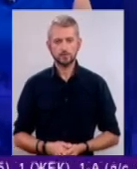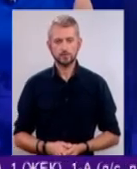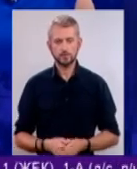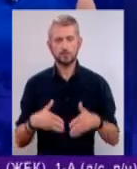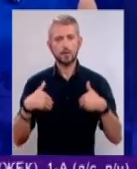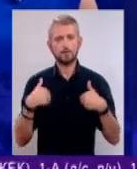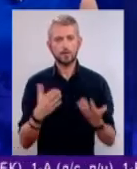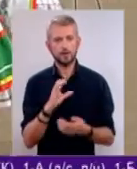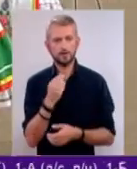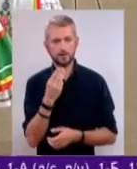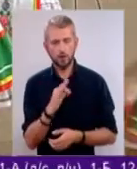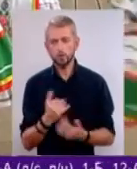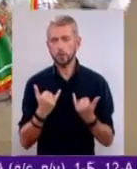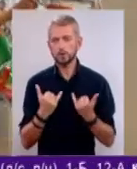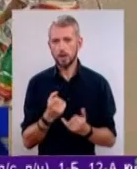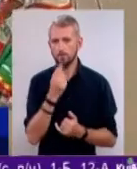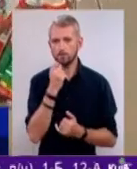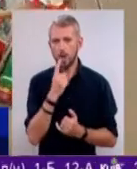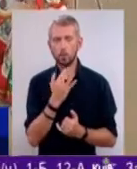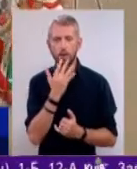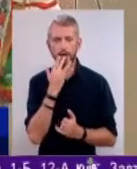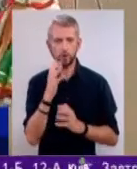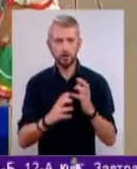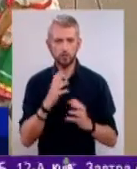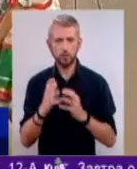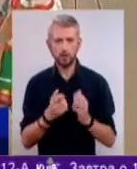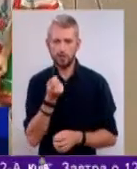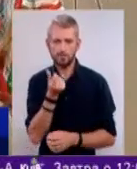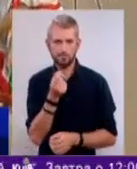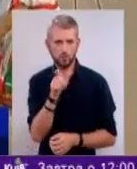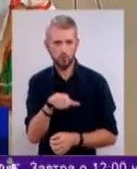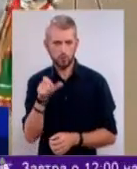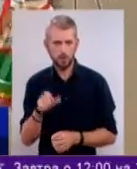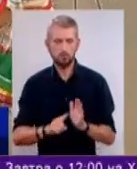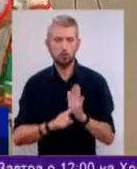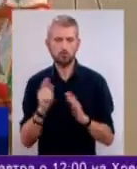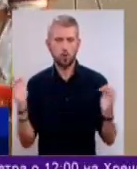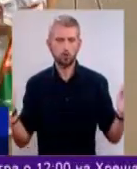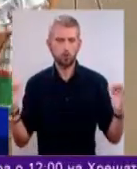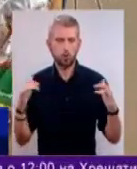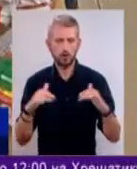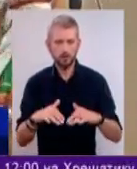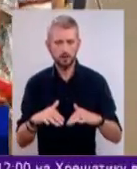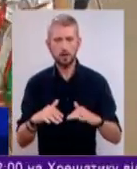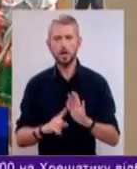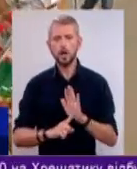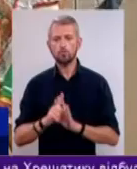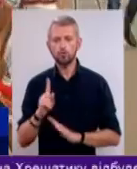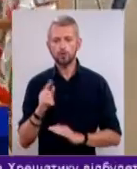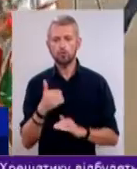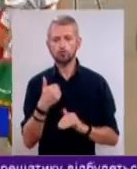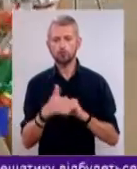Вітаю, Сашо. Зараз у парку «Інтернаціональний» досить небагато людей. Починають сходитися, починають вже